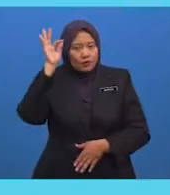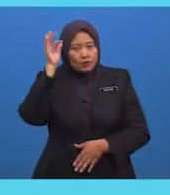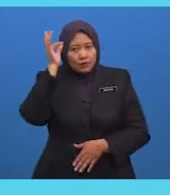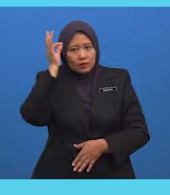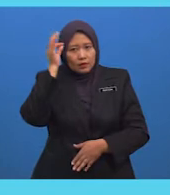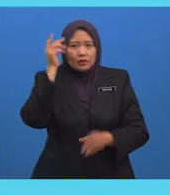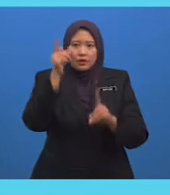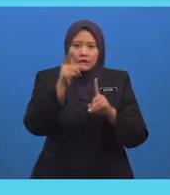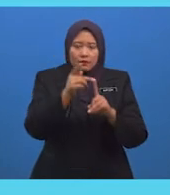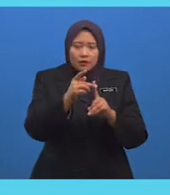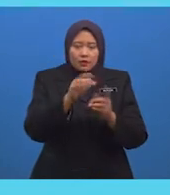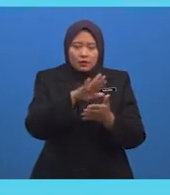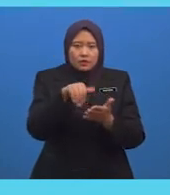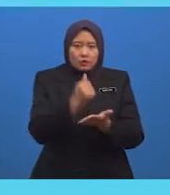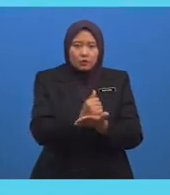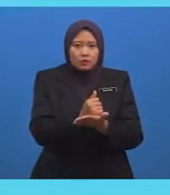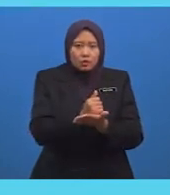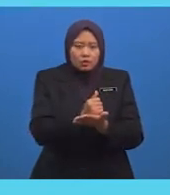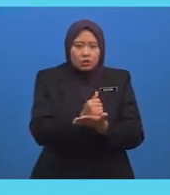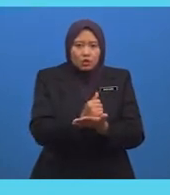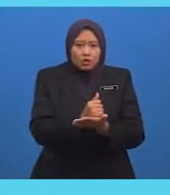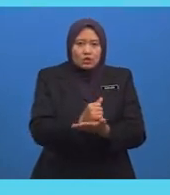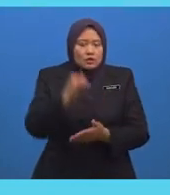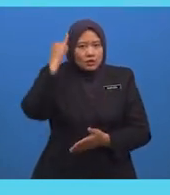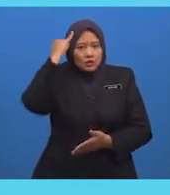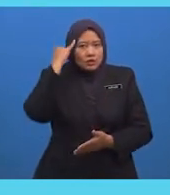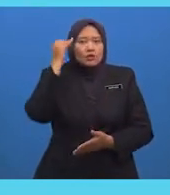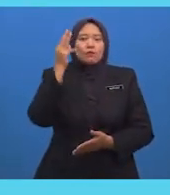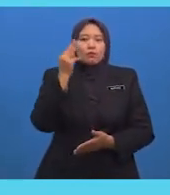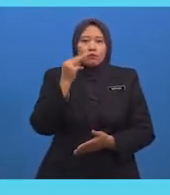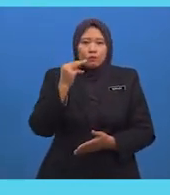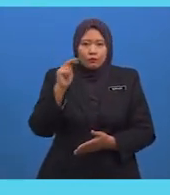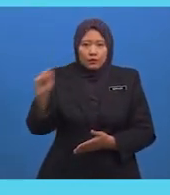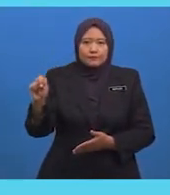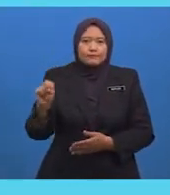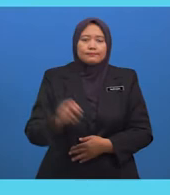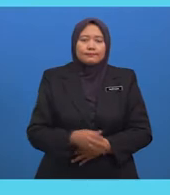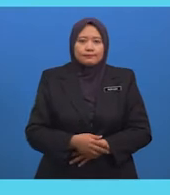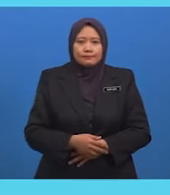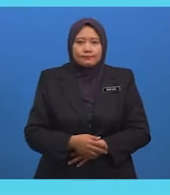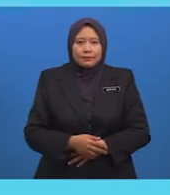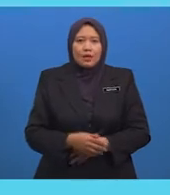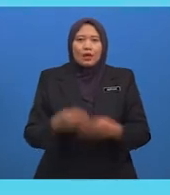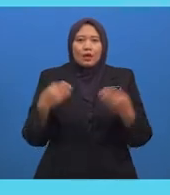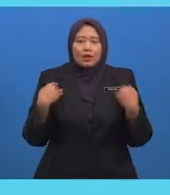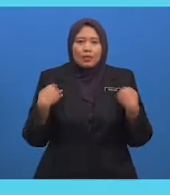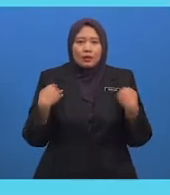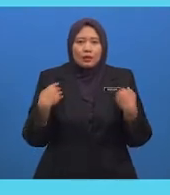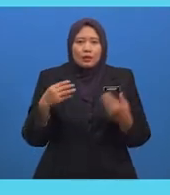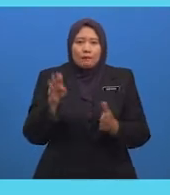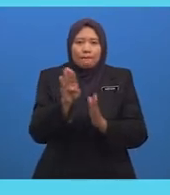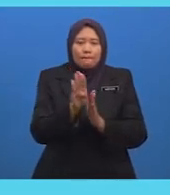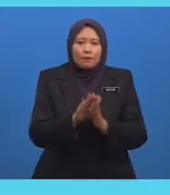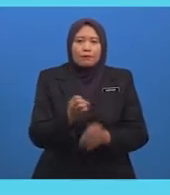Penulisan Mereka Terdapat Beberapa Madrasah Lain Yang tersohor Di Mesir Antaranya